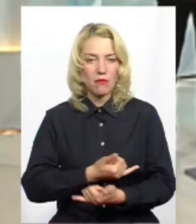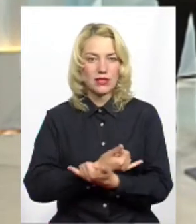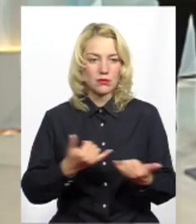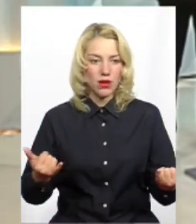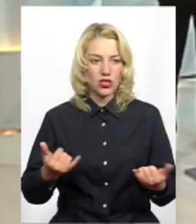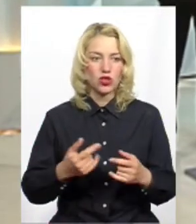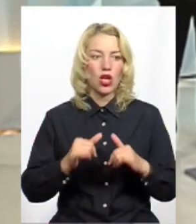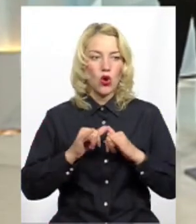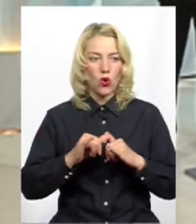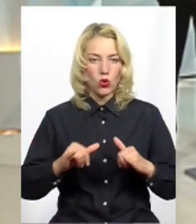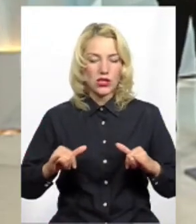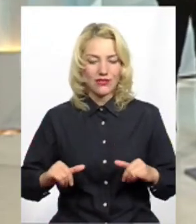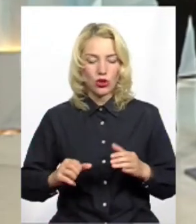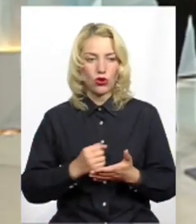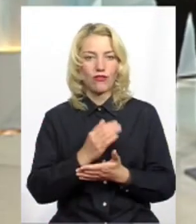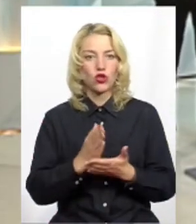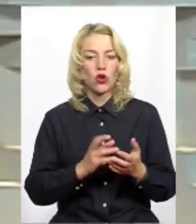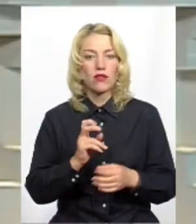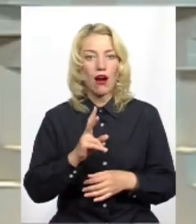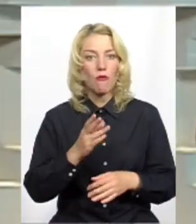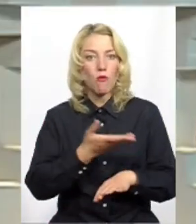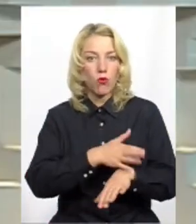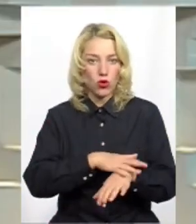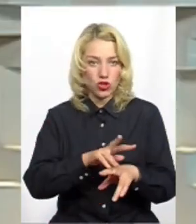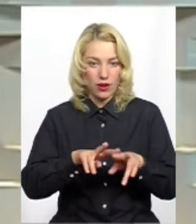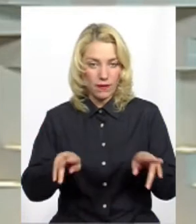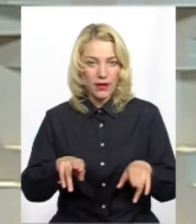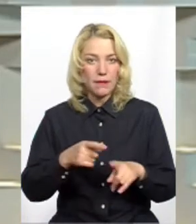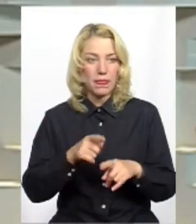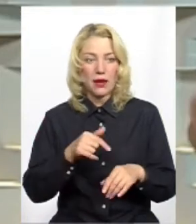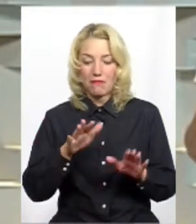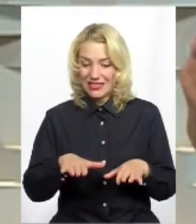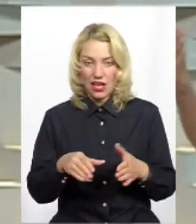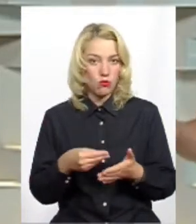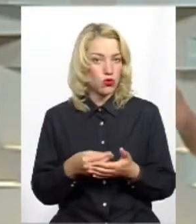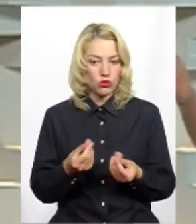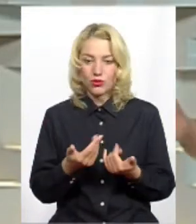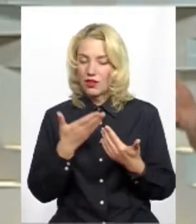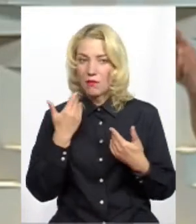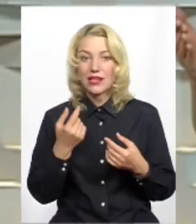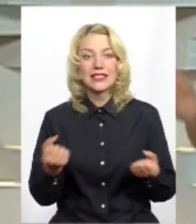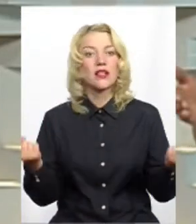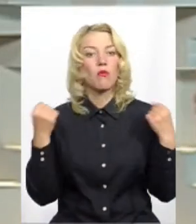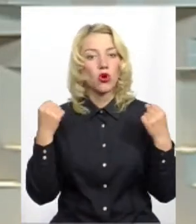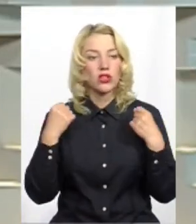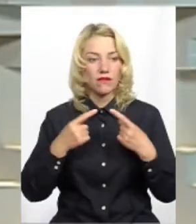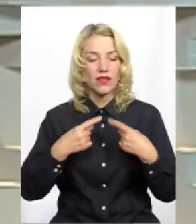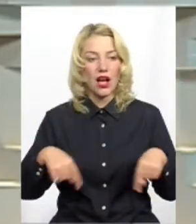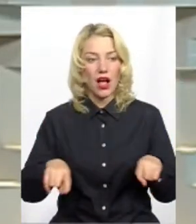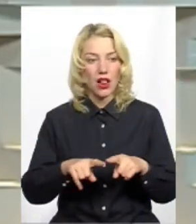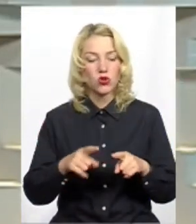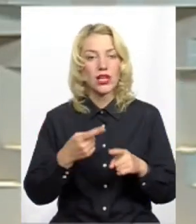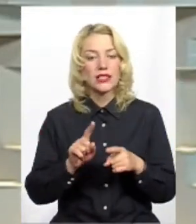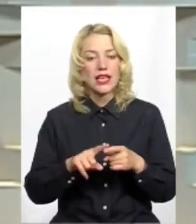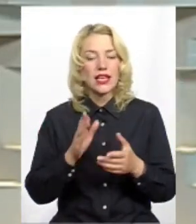інфраструктури, як це, наприклад, відбувається в Польщі. Тому що місцеві бюджети не мають на це коштів. До речі, саме спортивна галузь є